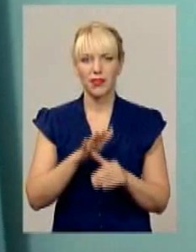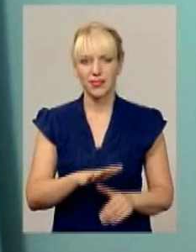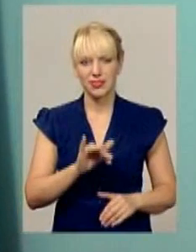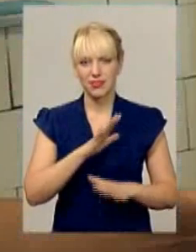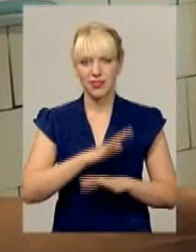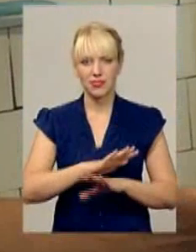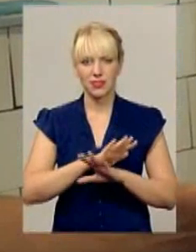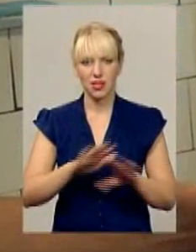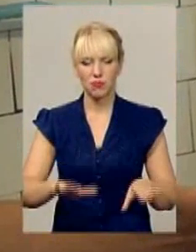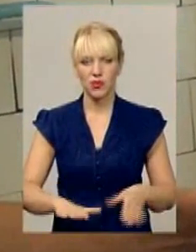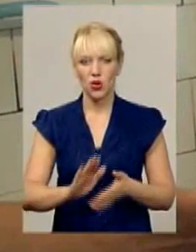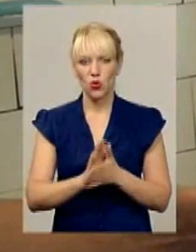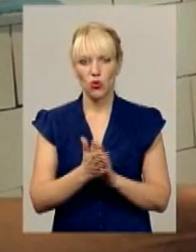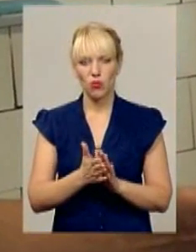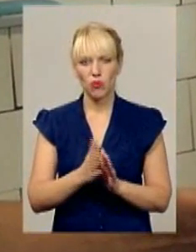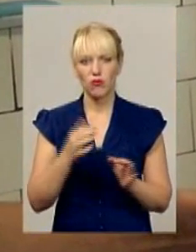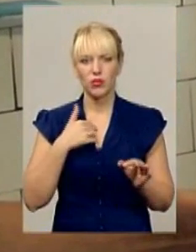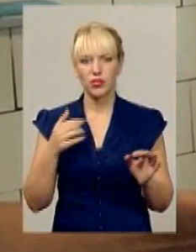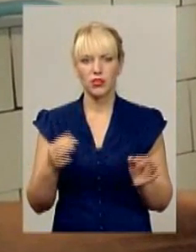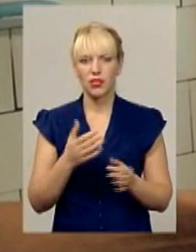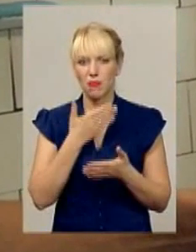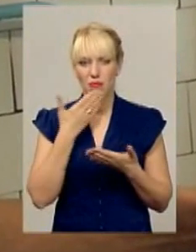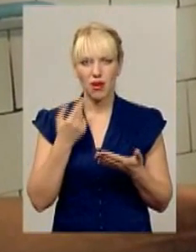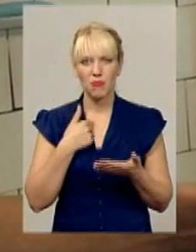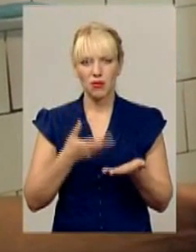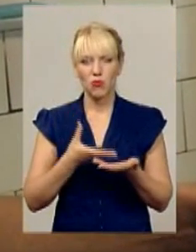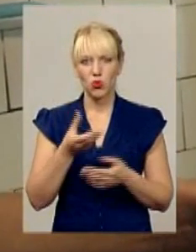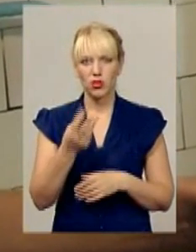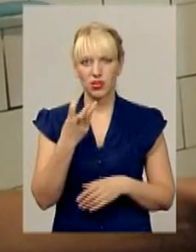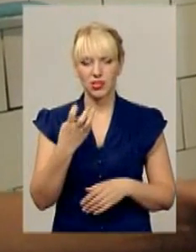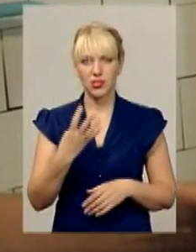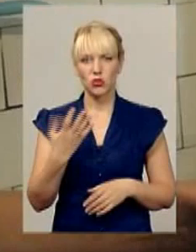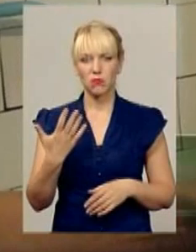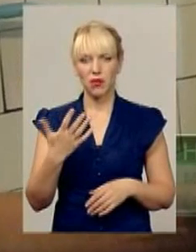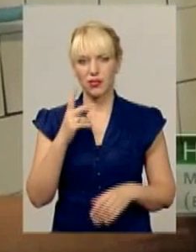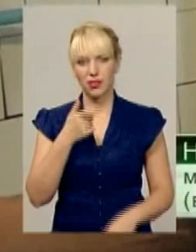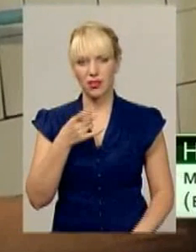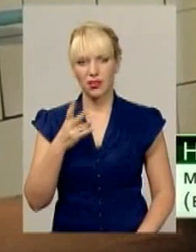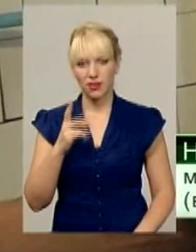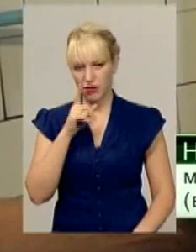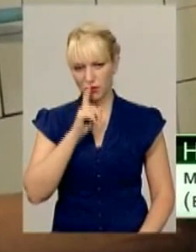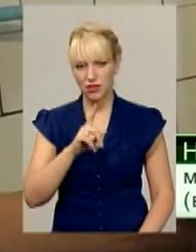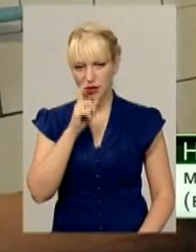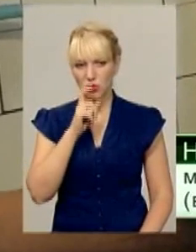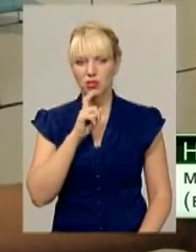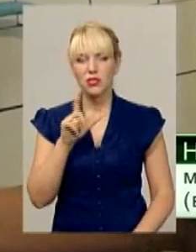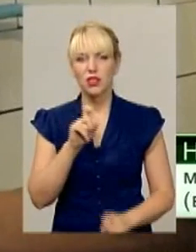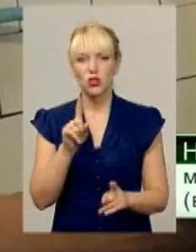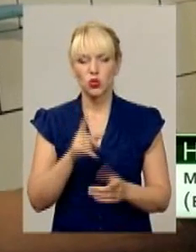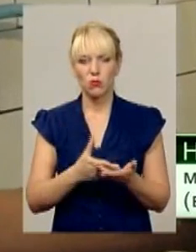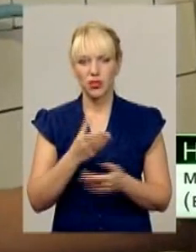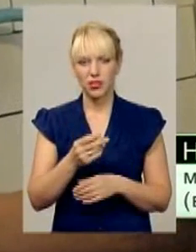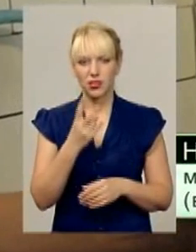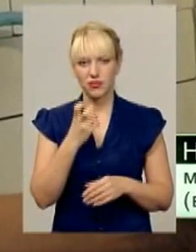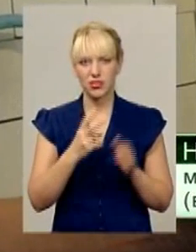і нестерпні. Умови взагалі не виконуються ніякі. Ми платимо 345 гривень в місяць і непонятно за що. Платили до травня